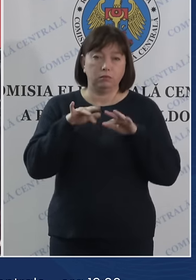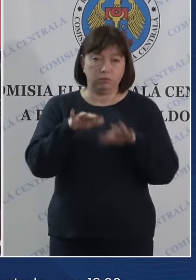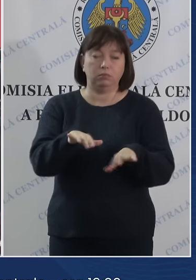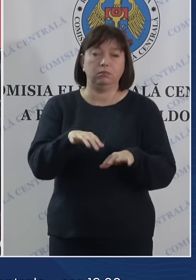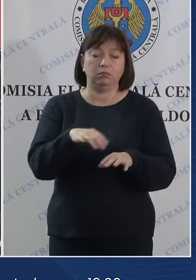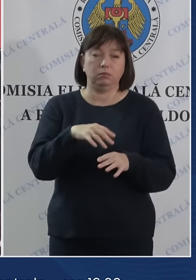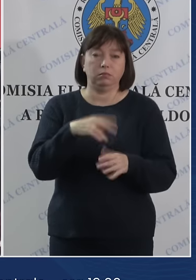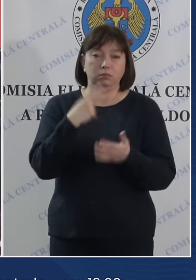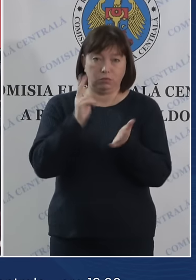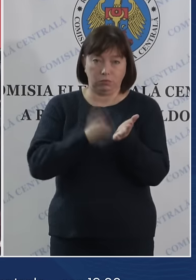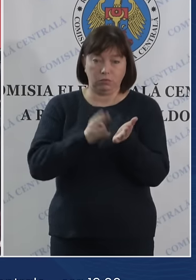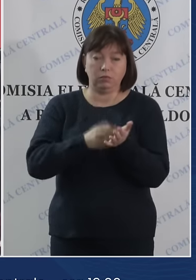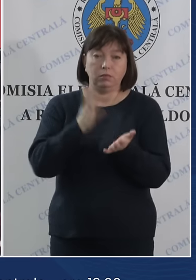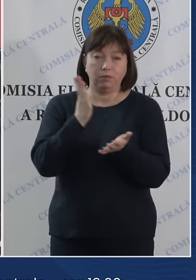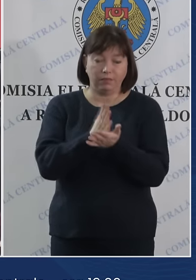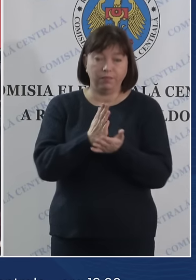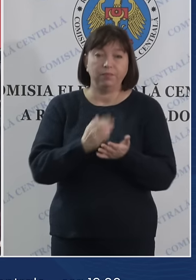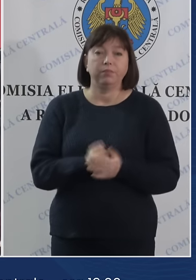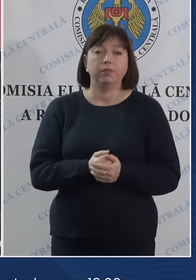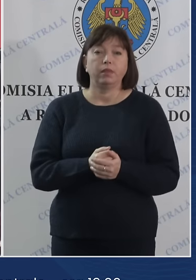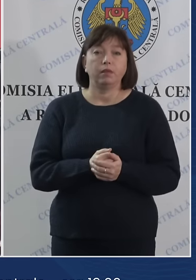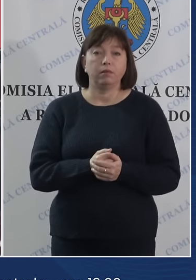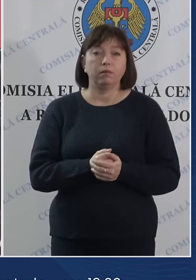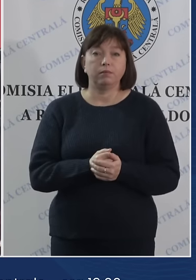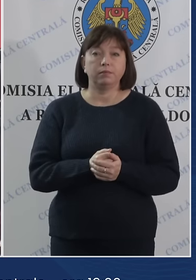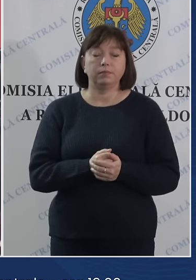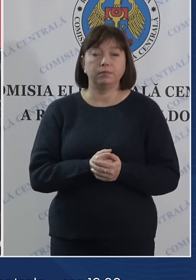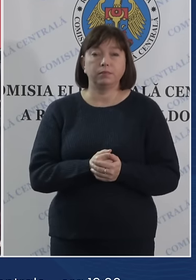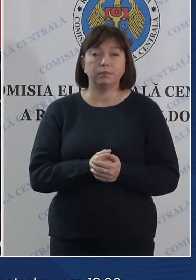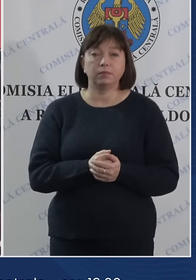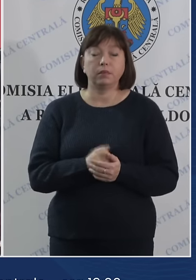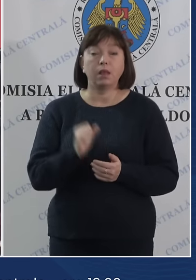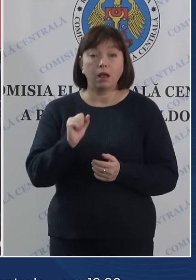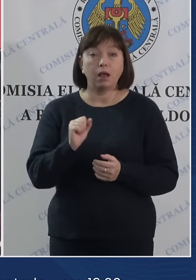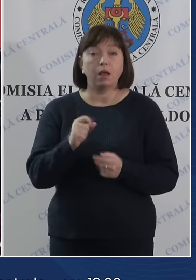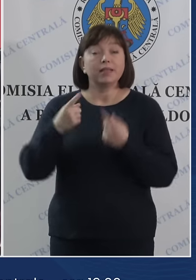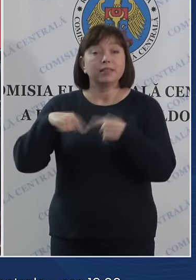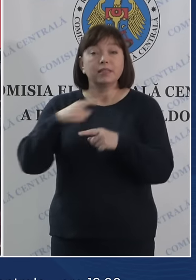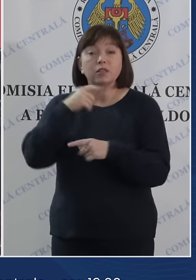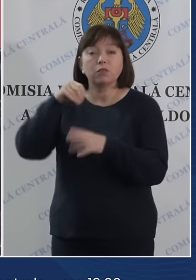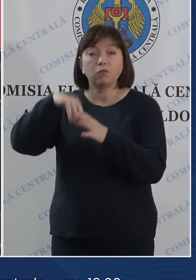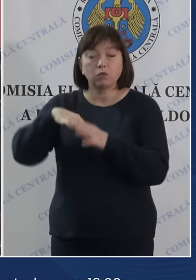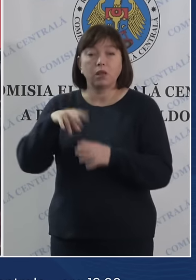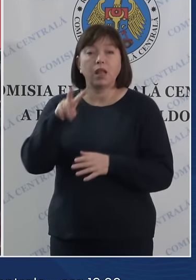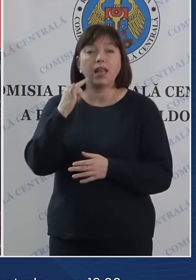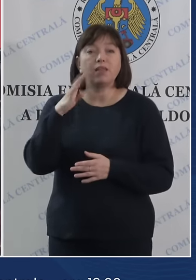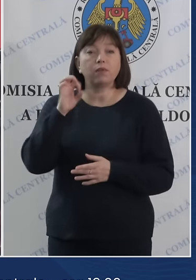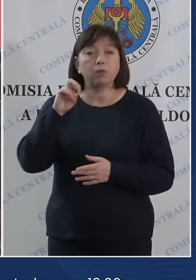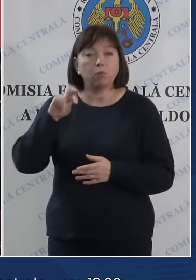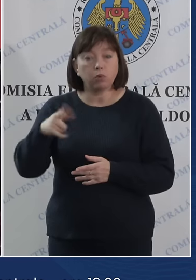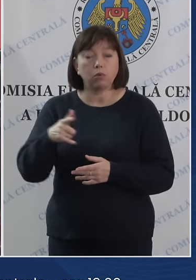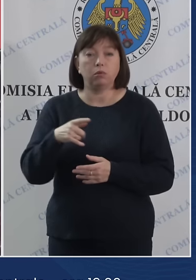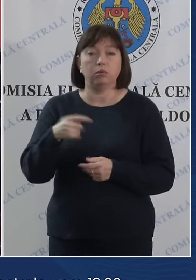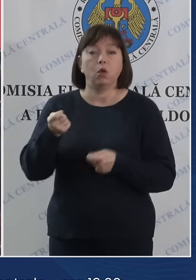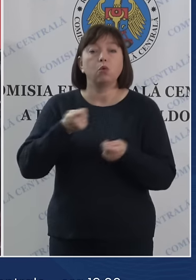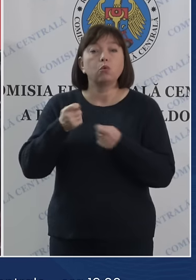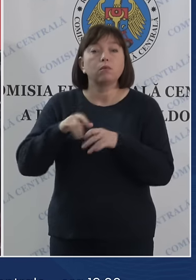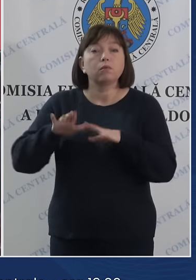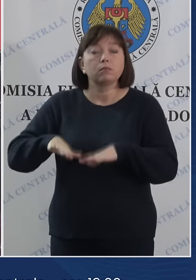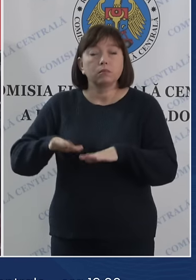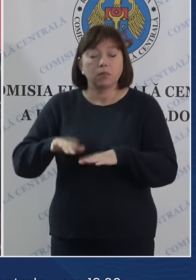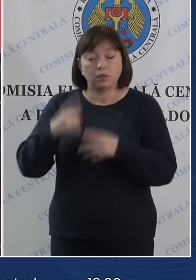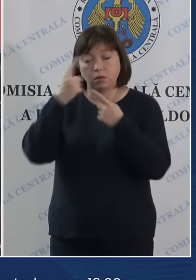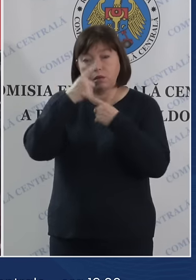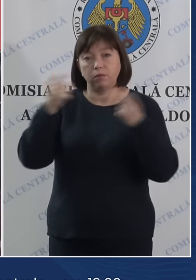pentru alegători și pentru funcționarii electorali, iar pentru secțiile de votare din Liverpool, autoritățile locale